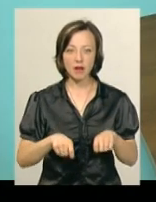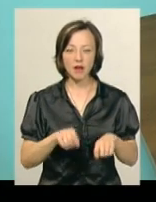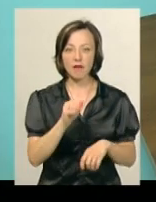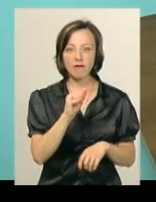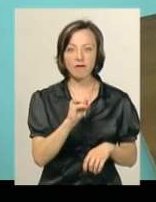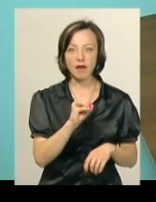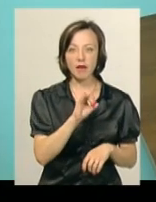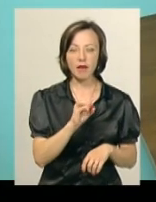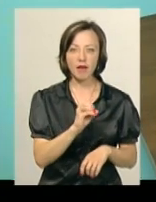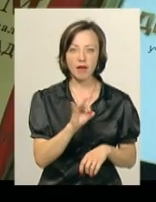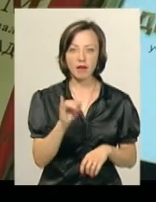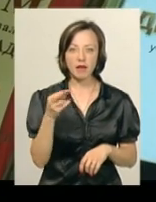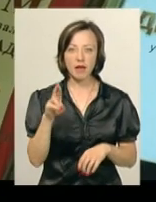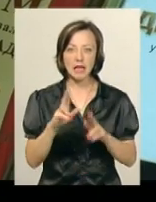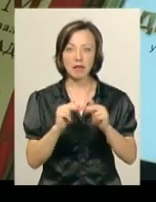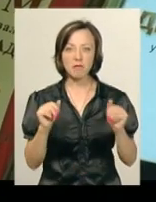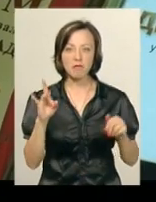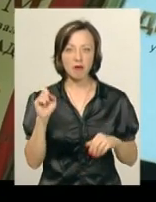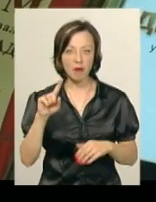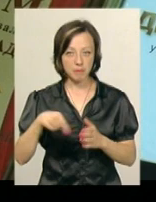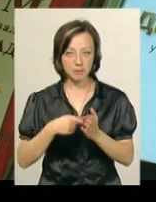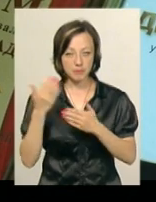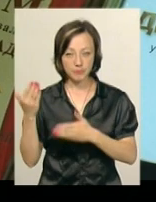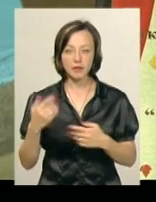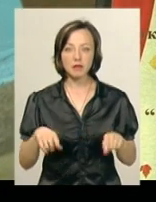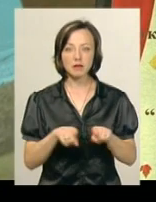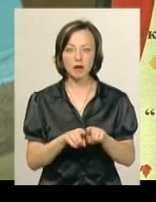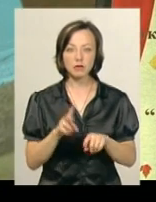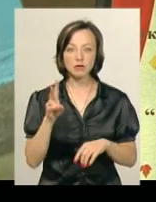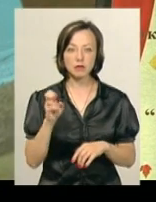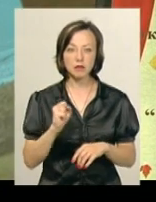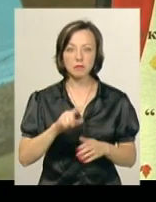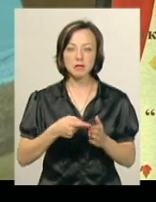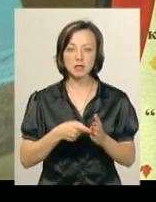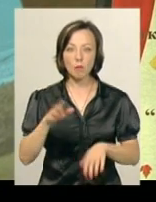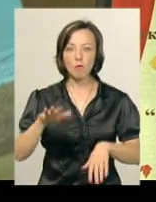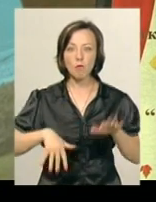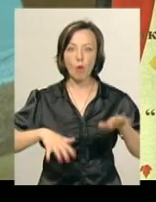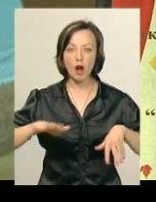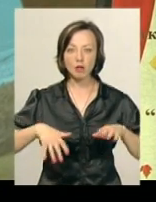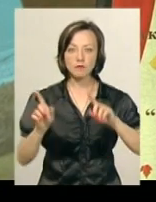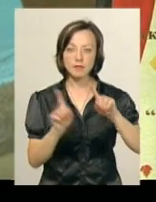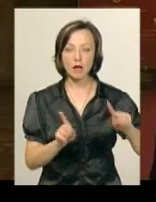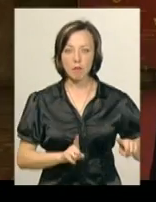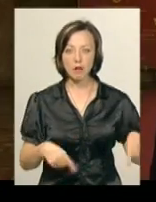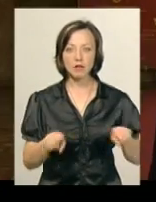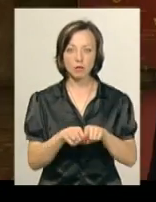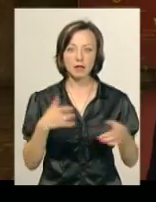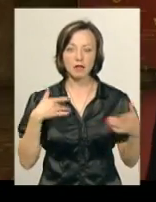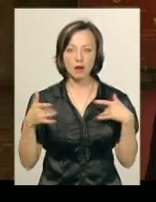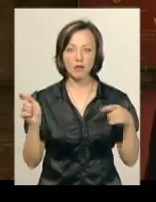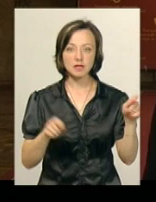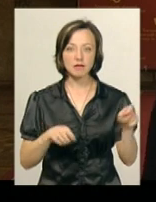Дніпра» в місті Дніпрі і також в місті Мукачево на Закарпатті, теж на театральному